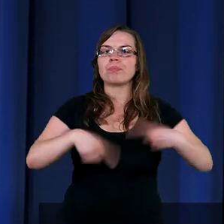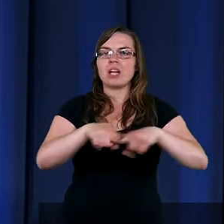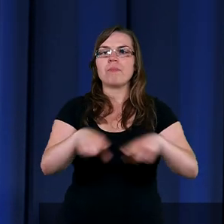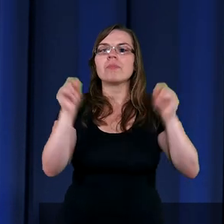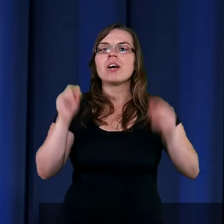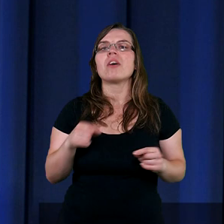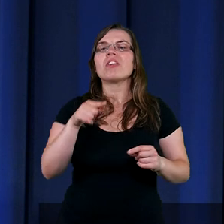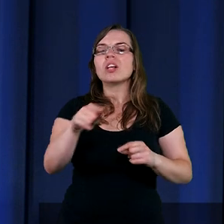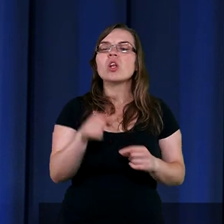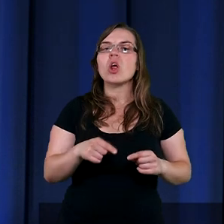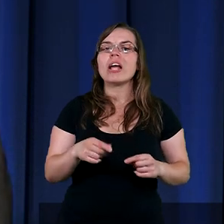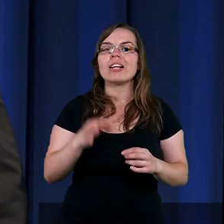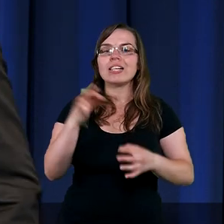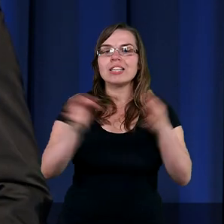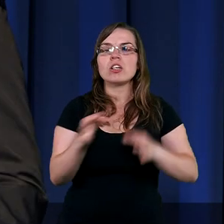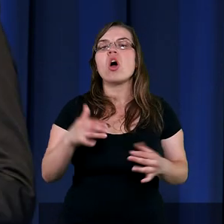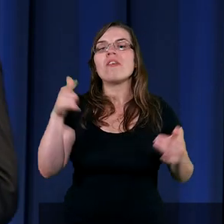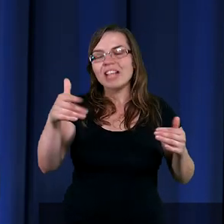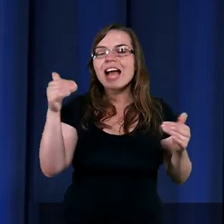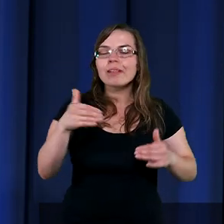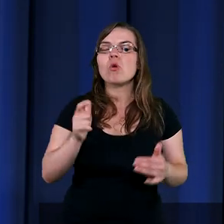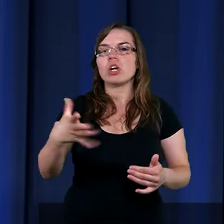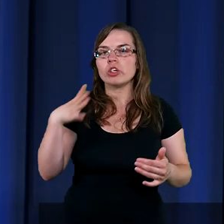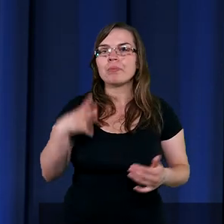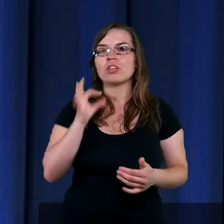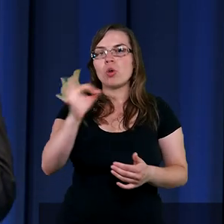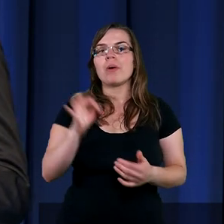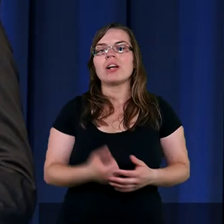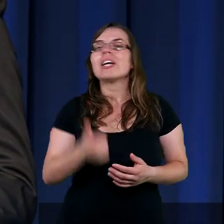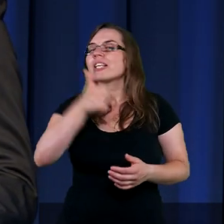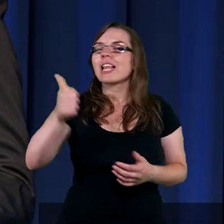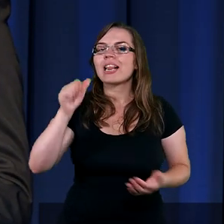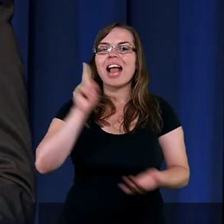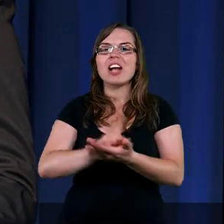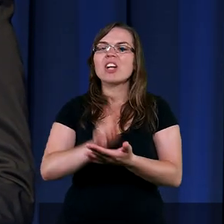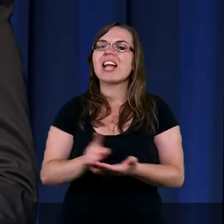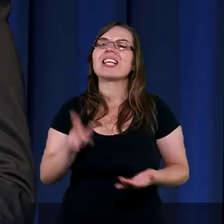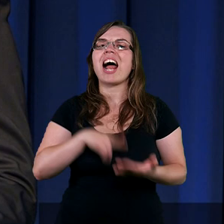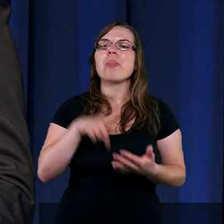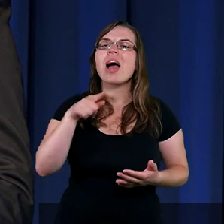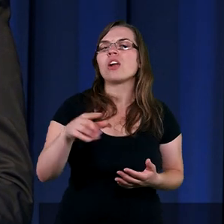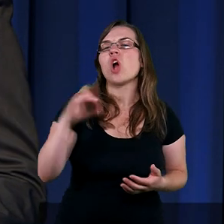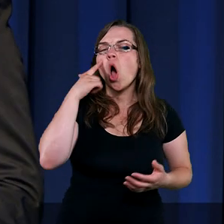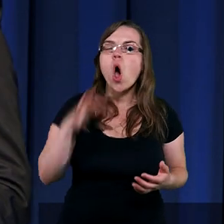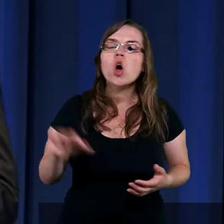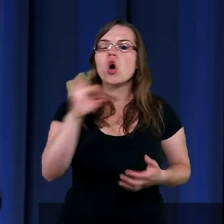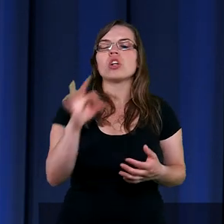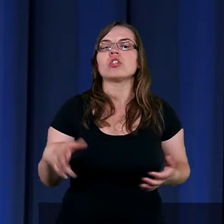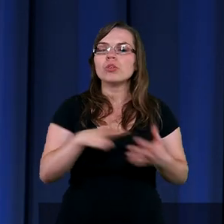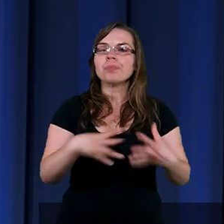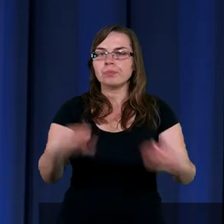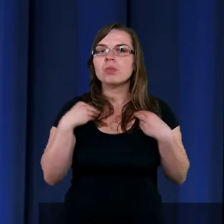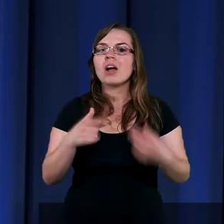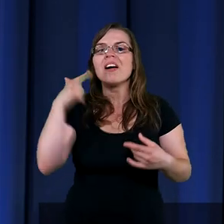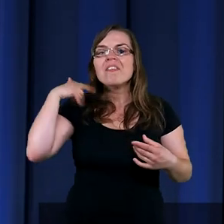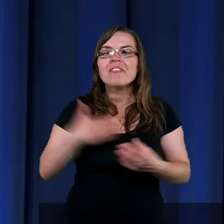I prosić Boga, żeby tę wiarę zwiększył. I wtedy może zdarzyć się cud. Jedyna szansa na cud. Jedyne okoliczności, w których cud może się wydarzyć.